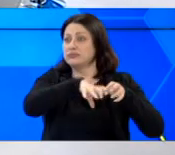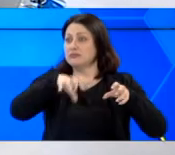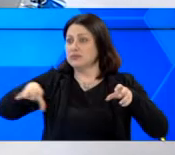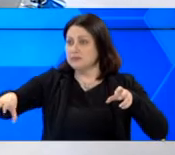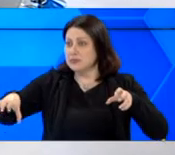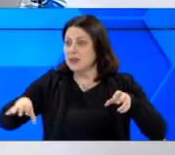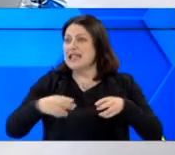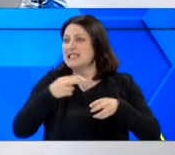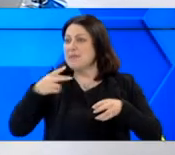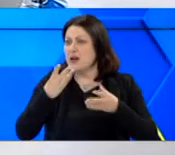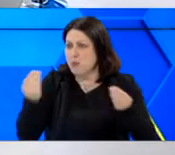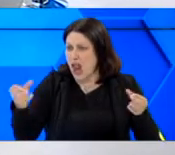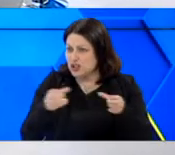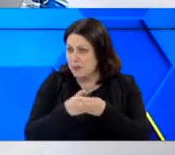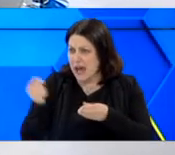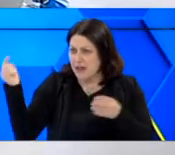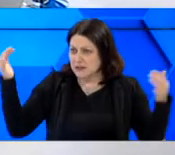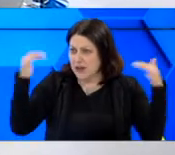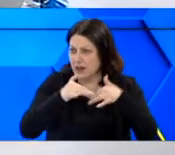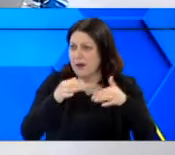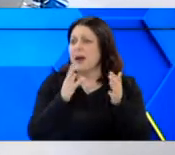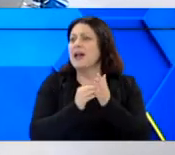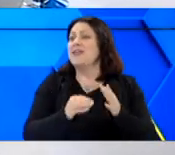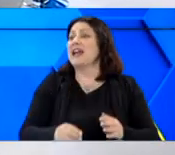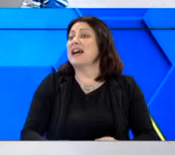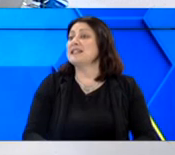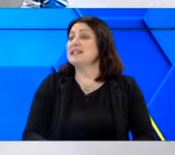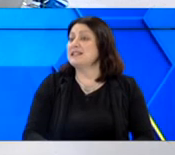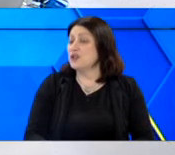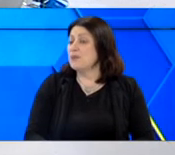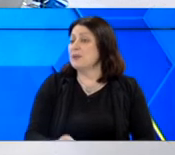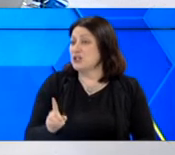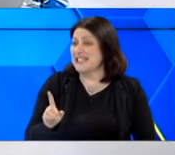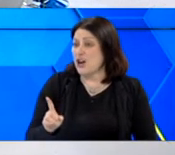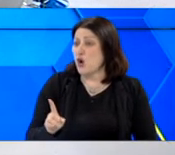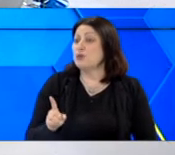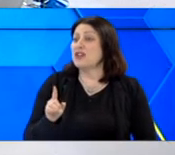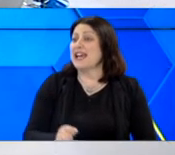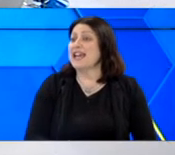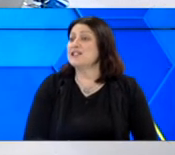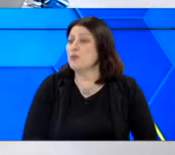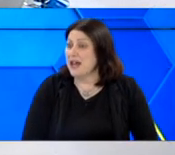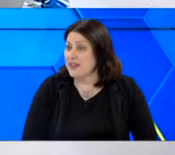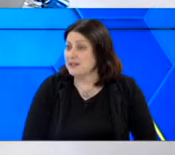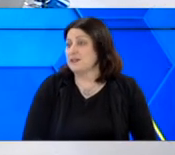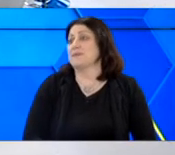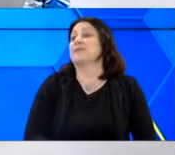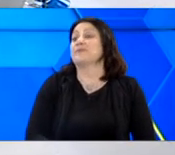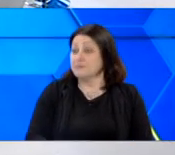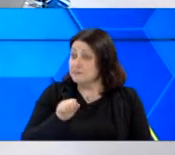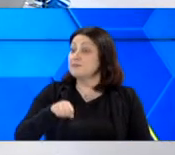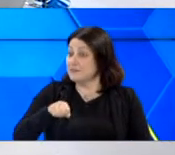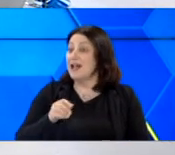ομάδες εδώ και μεγάλες ομάδες. Για παράδειγμα, στην πρεμιέρα και έδισαμε την Ισπανία. Συγγνώμη που σας διακόπτω, 16 ομάδες.